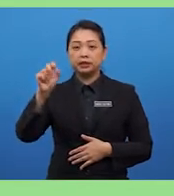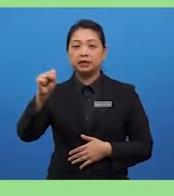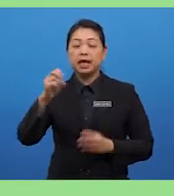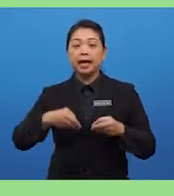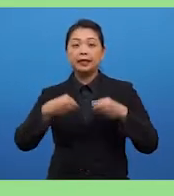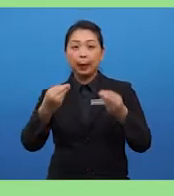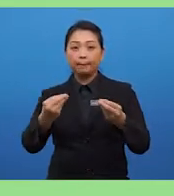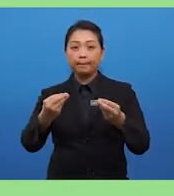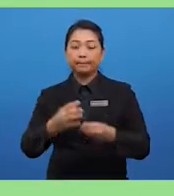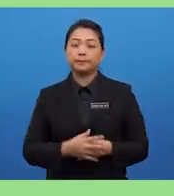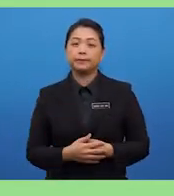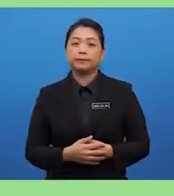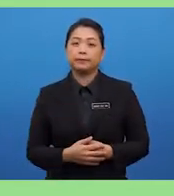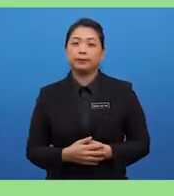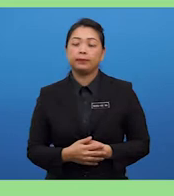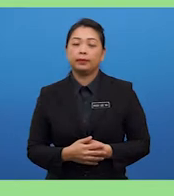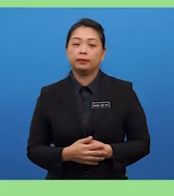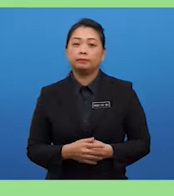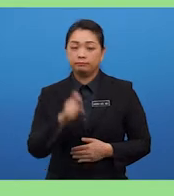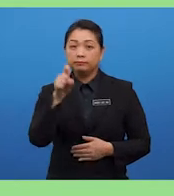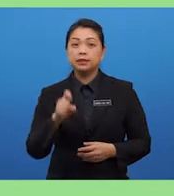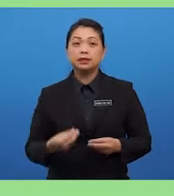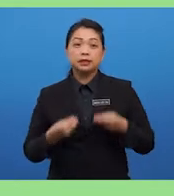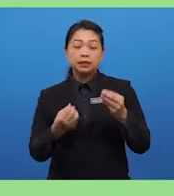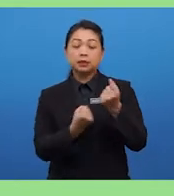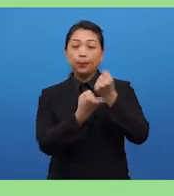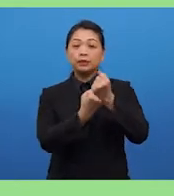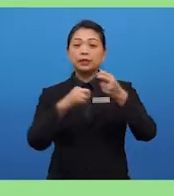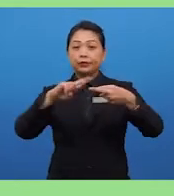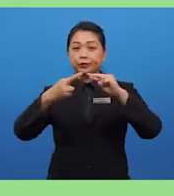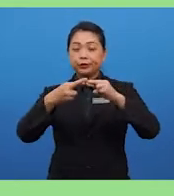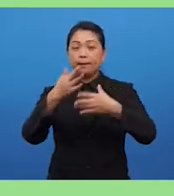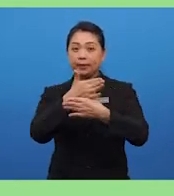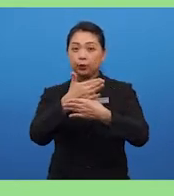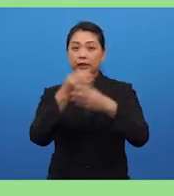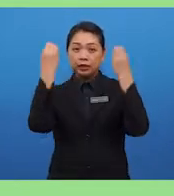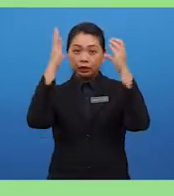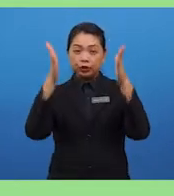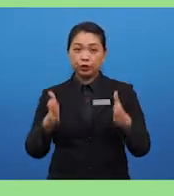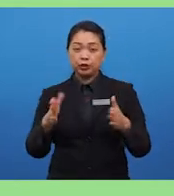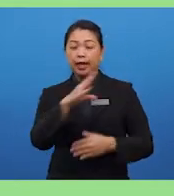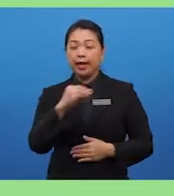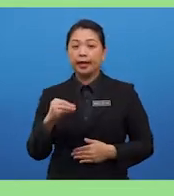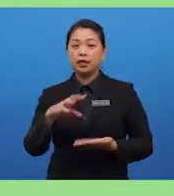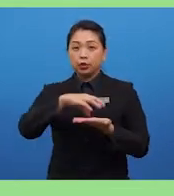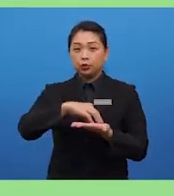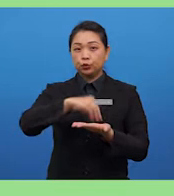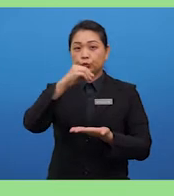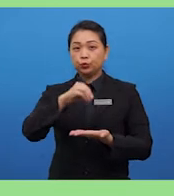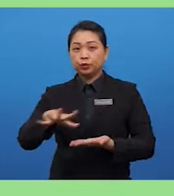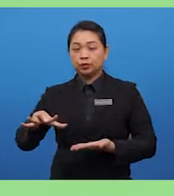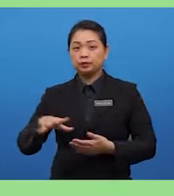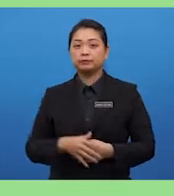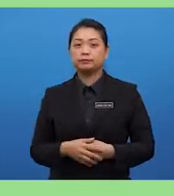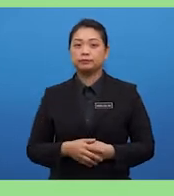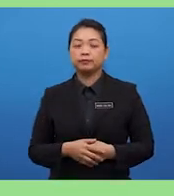first is, is it by providing a supportive relationship between teachers and students in order to